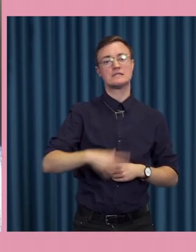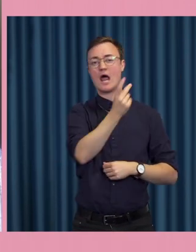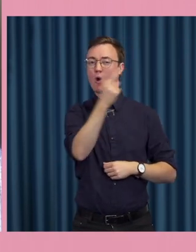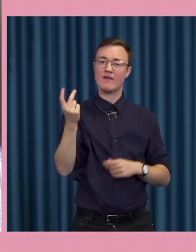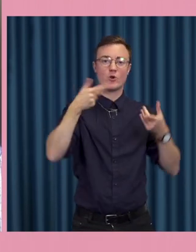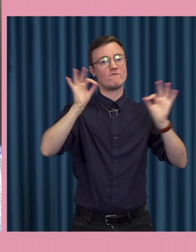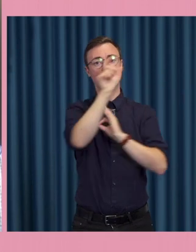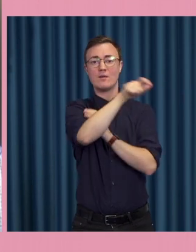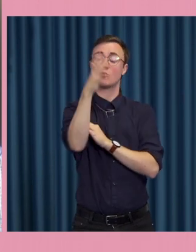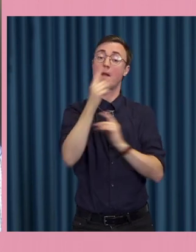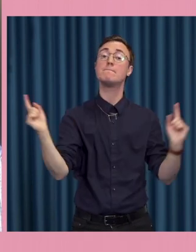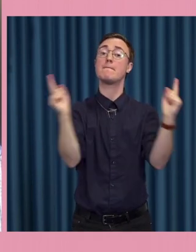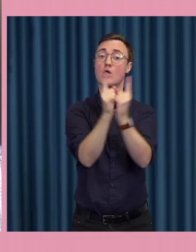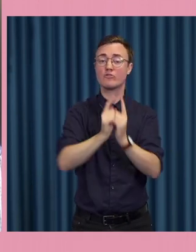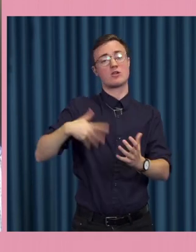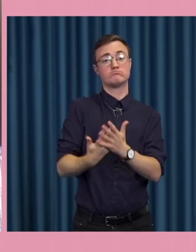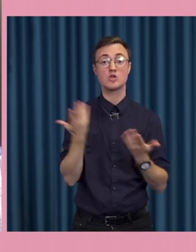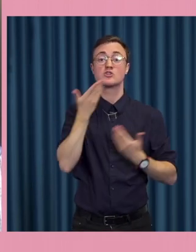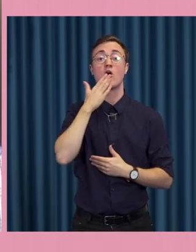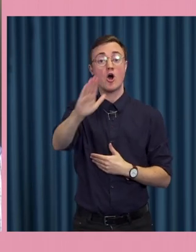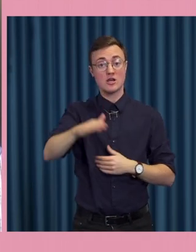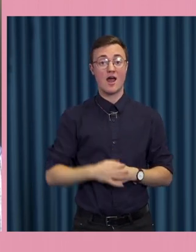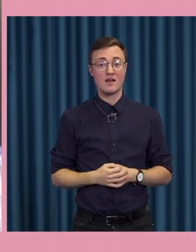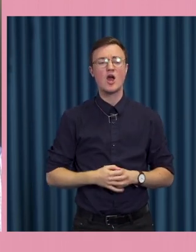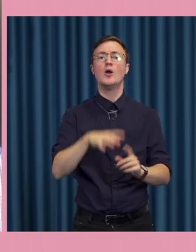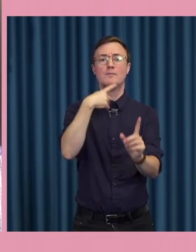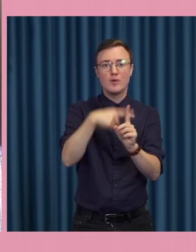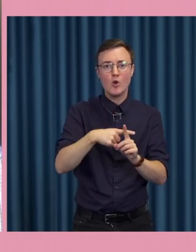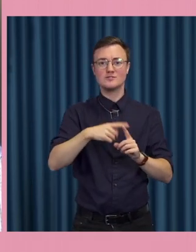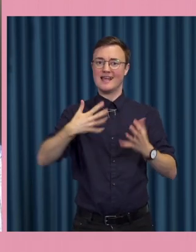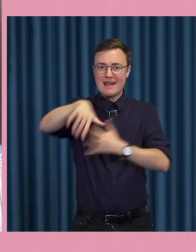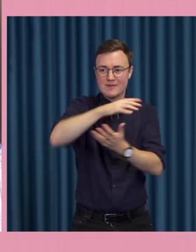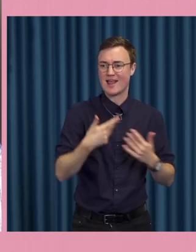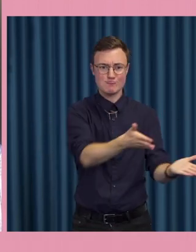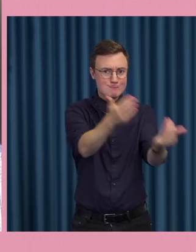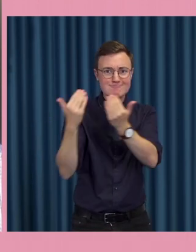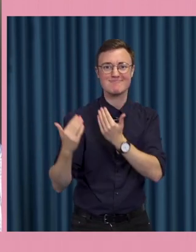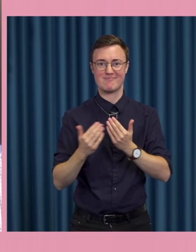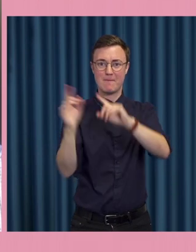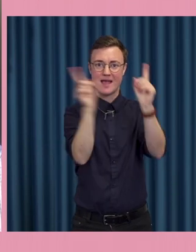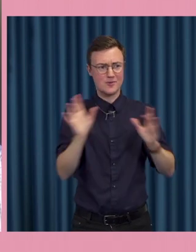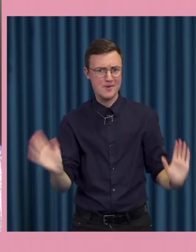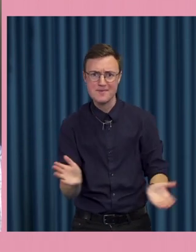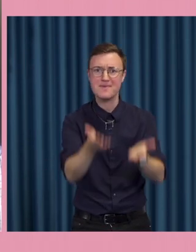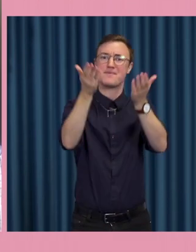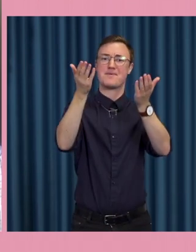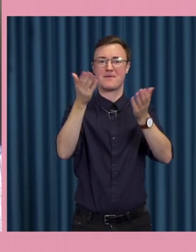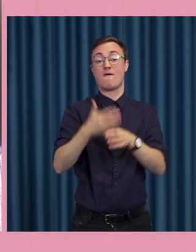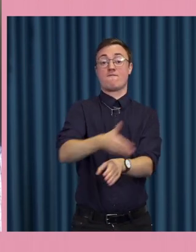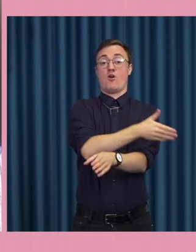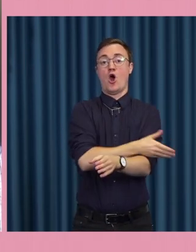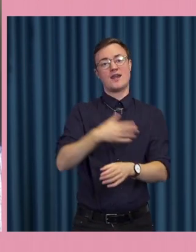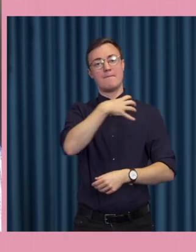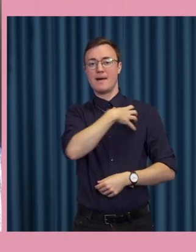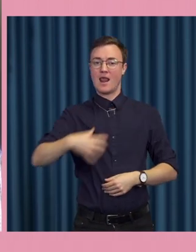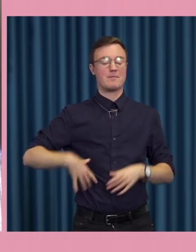sen är det just det här att man involverar människor inför beslut som ska tas av parlamentet